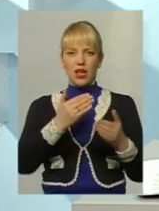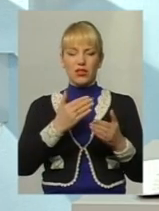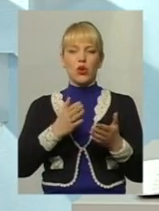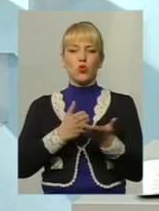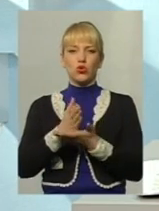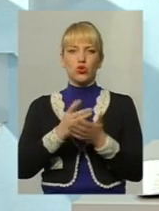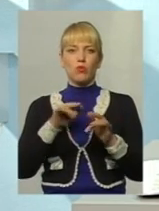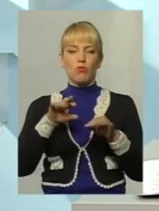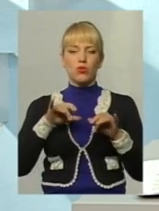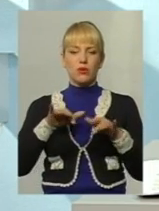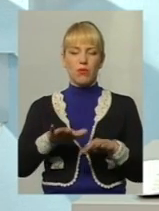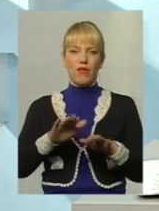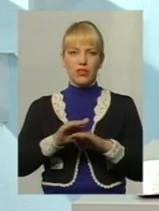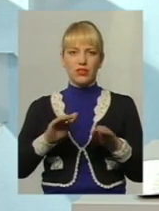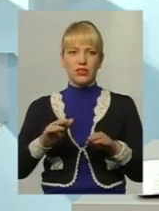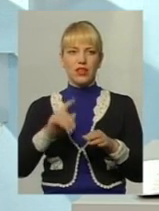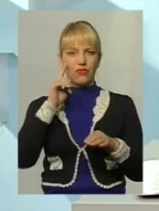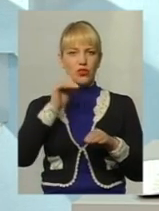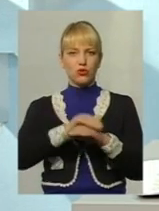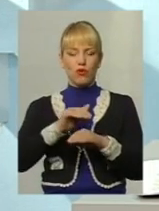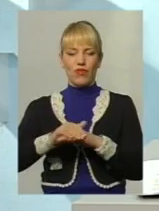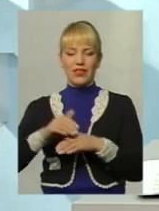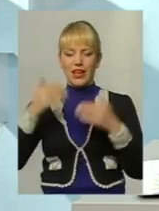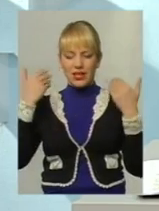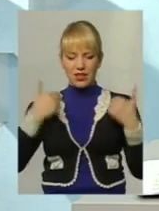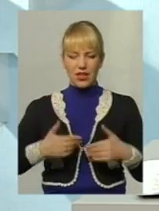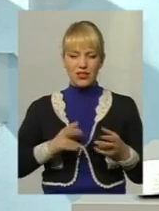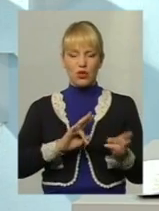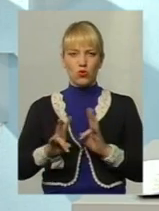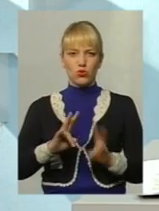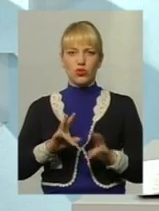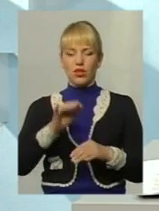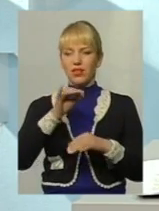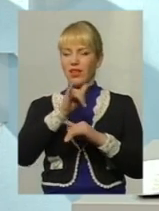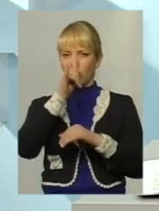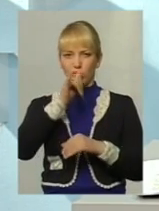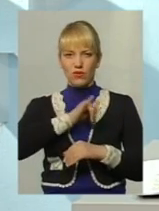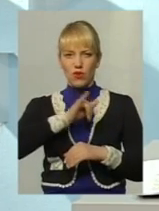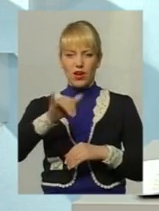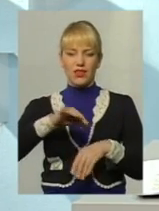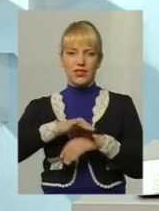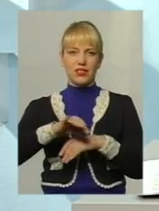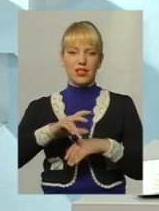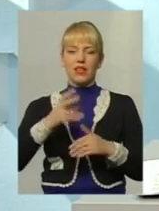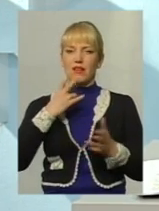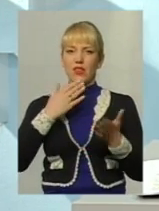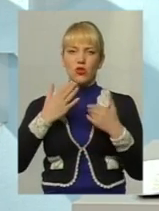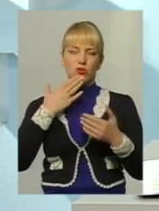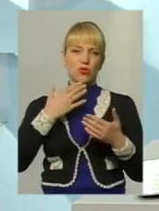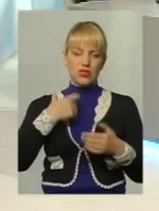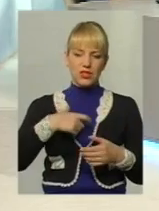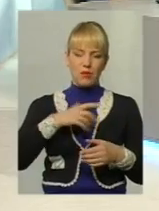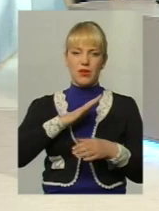фіксувати тілесні ушкодження, фіксувати звернення і не дозволяти насилля. Ні відносно себе, ні відносно своїх дітей.